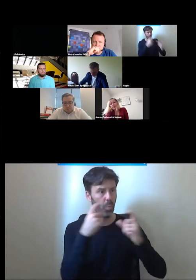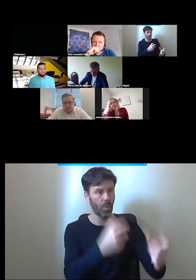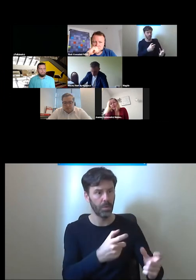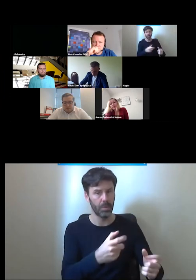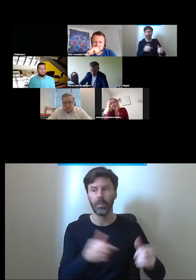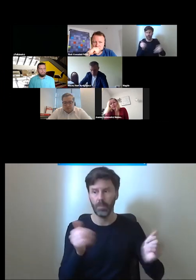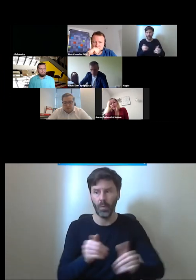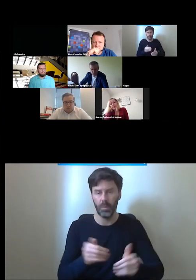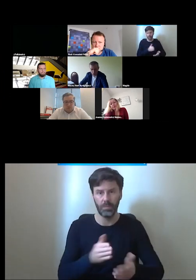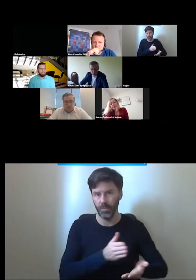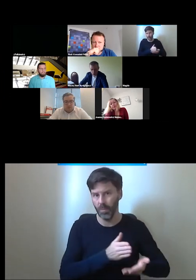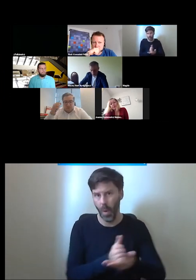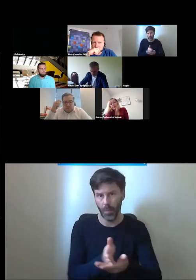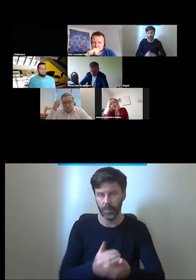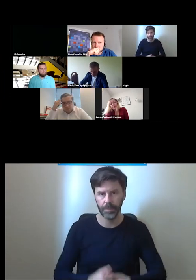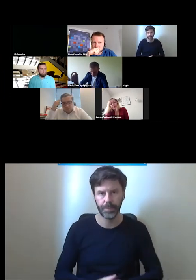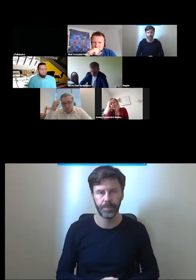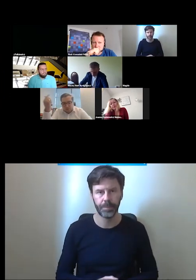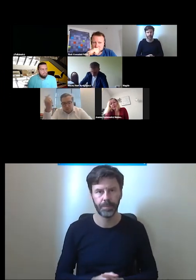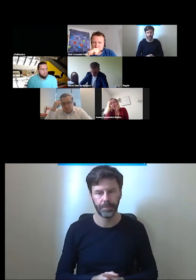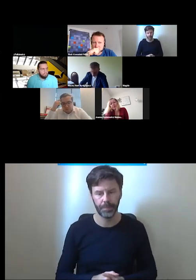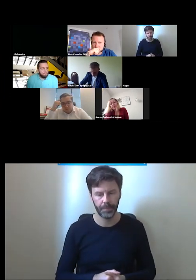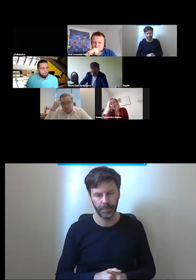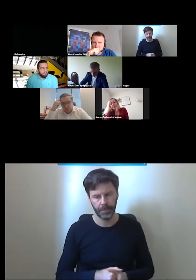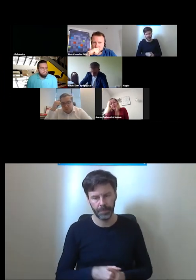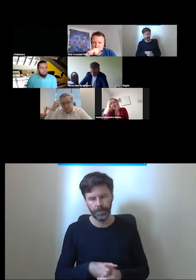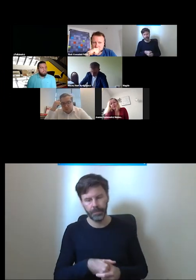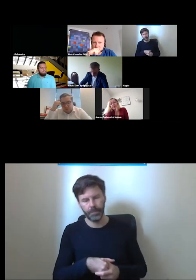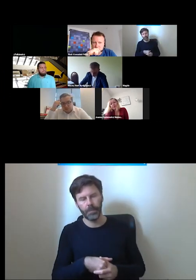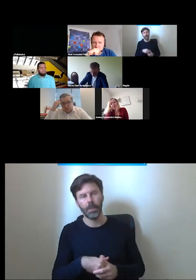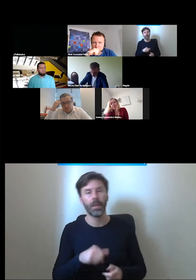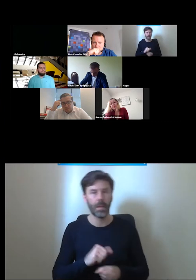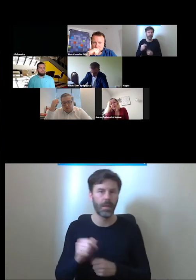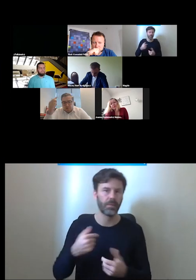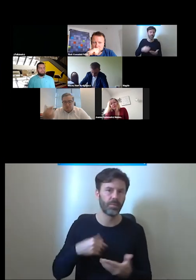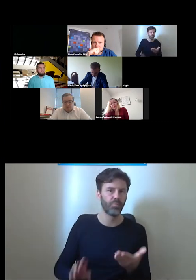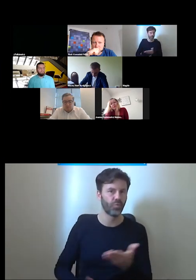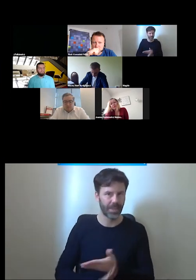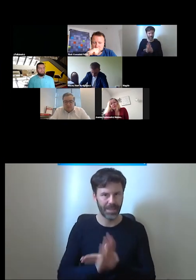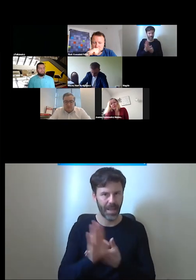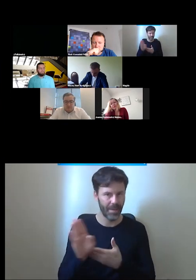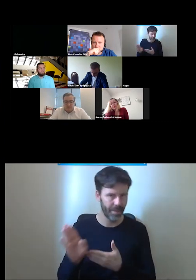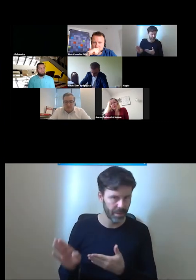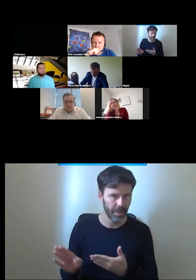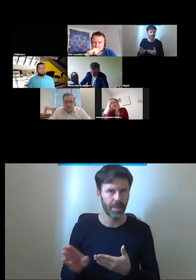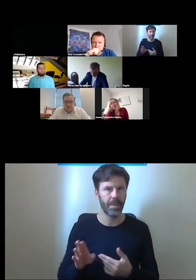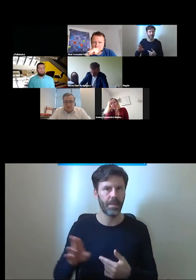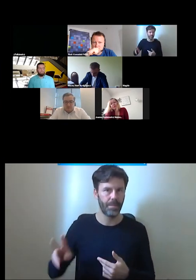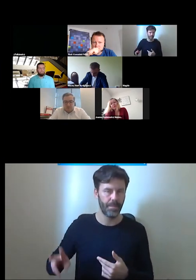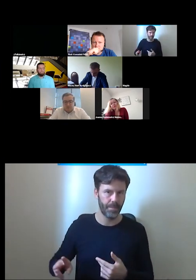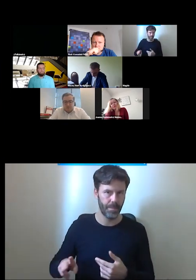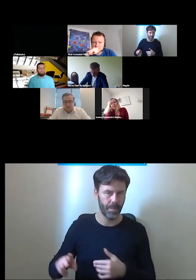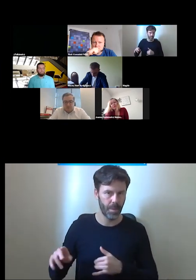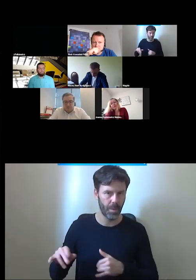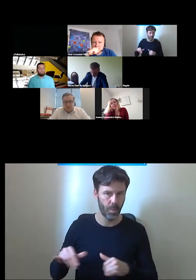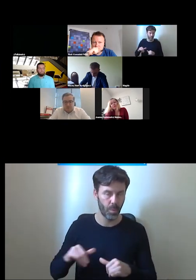można pomóc natomiast to trochę analogia do tego jako że jestem przedstawicielem administracji publicznej no tak samo proszę Państwa jak nie